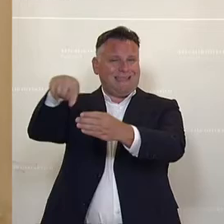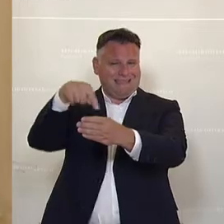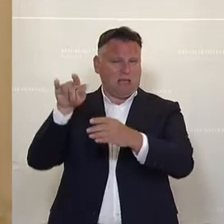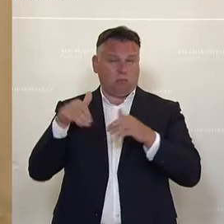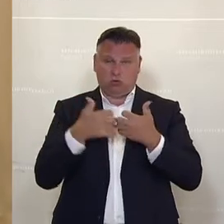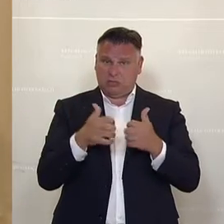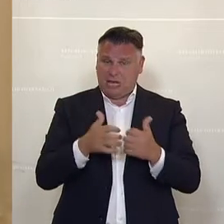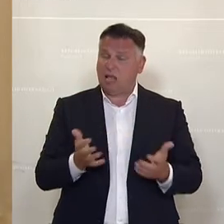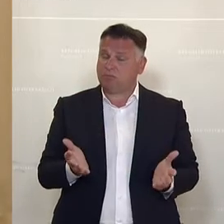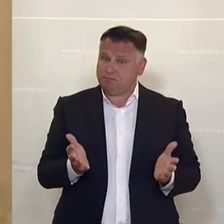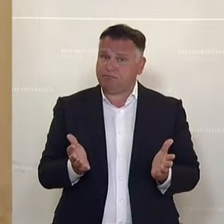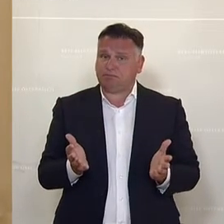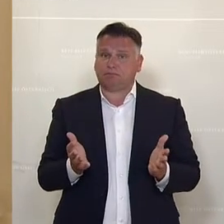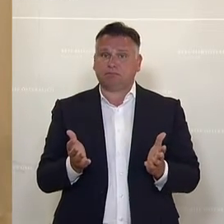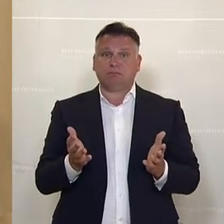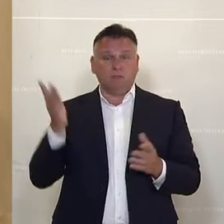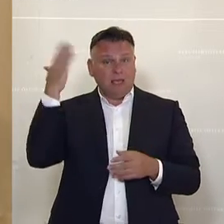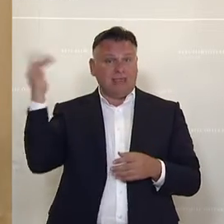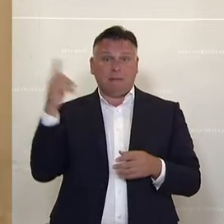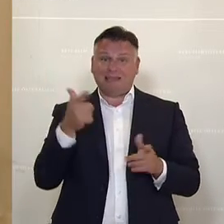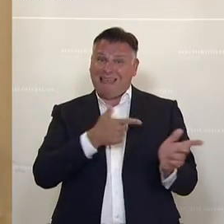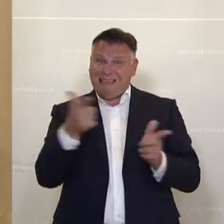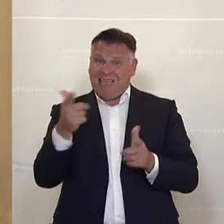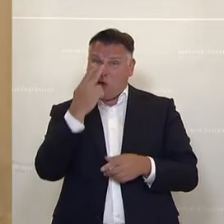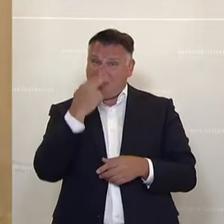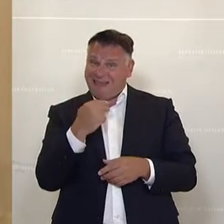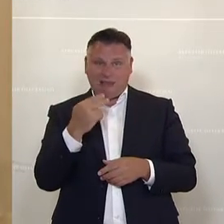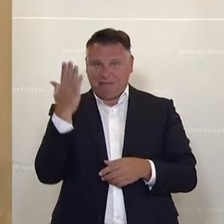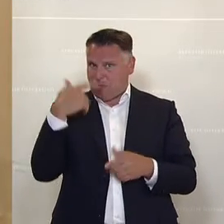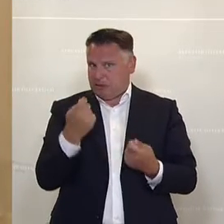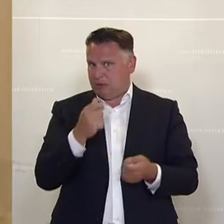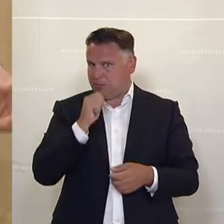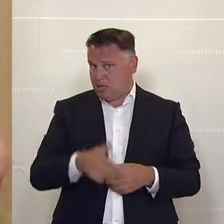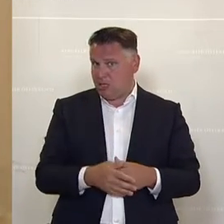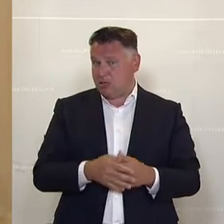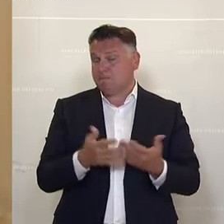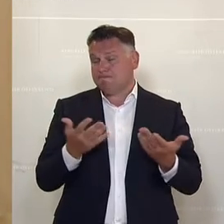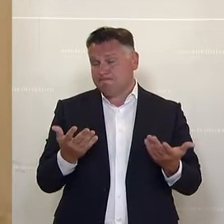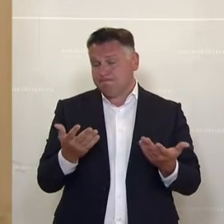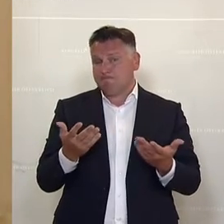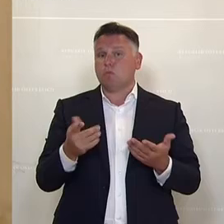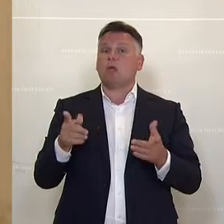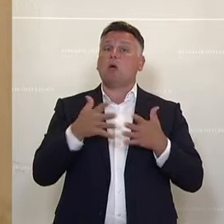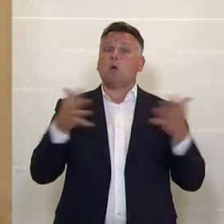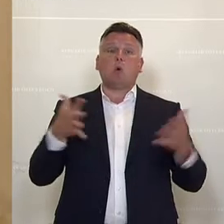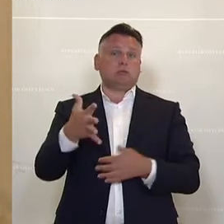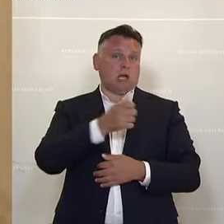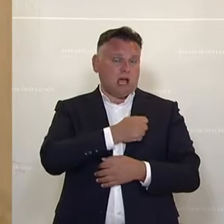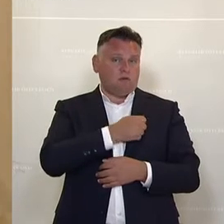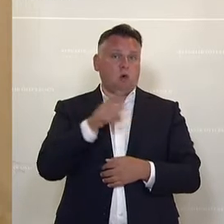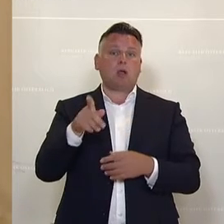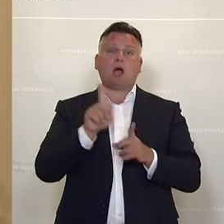Das ist leider in der Terrornacht nicht gegeben hat. Es ist ein großer Erfolg, die Einrichtung einer